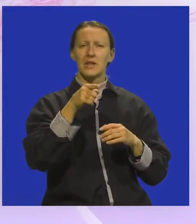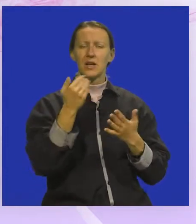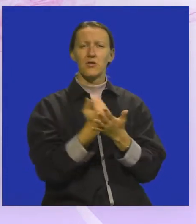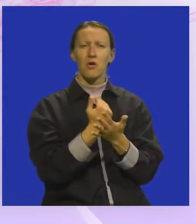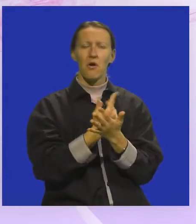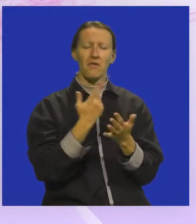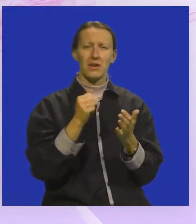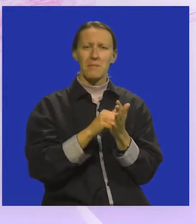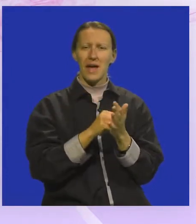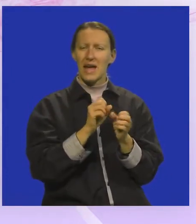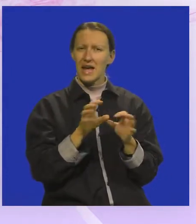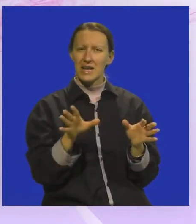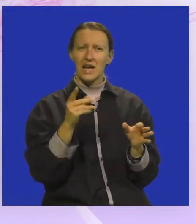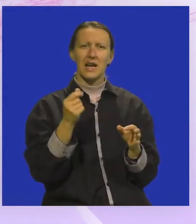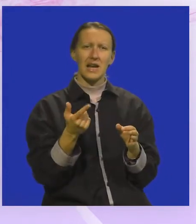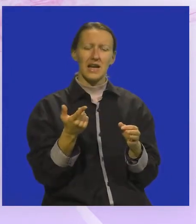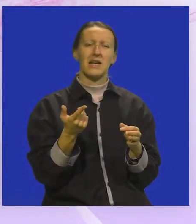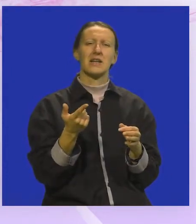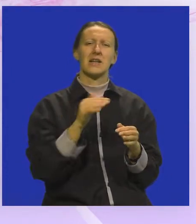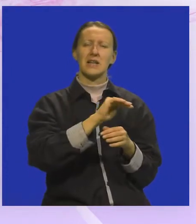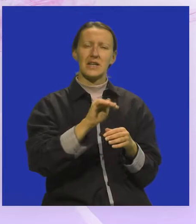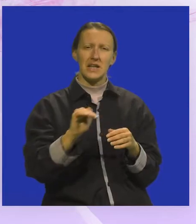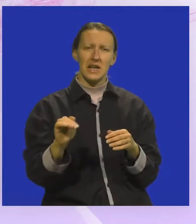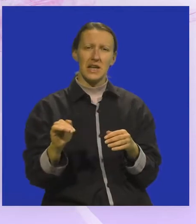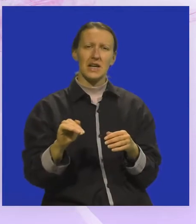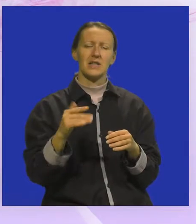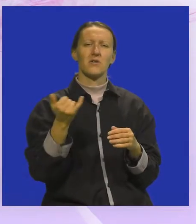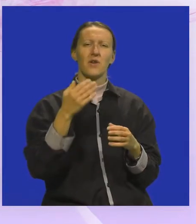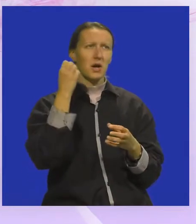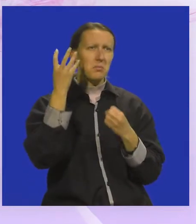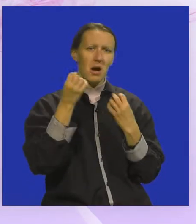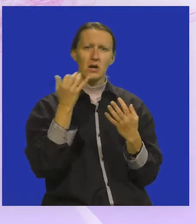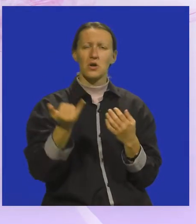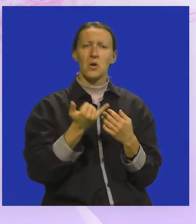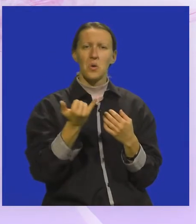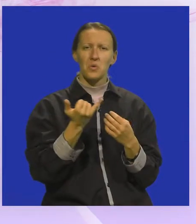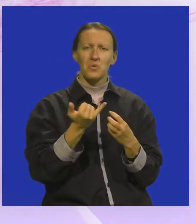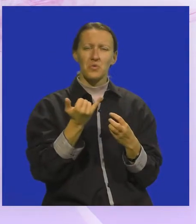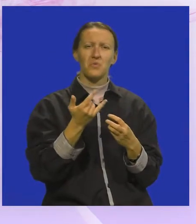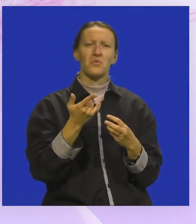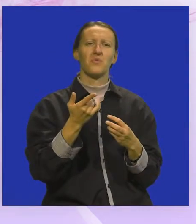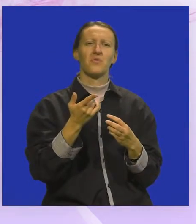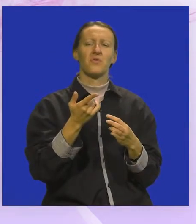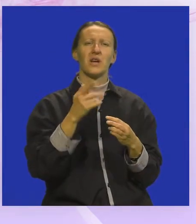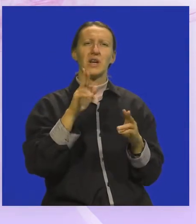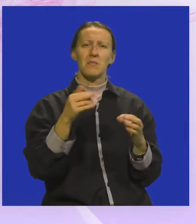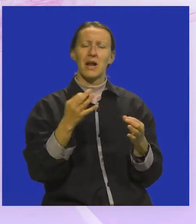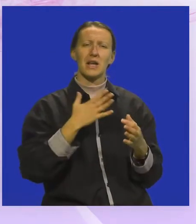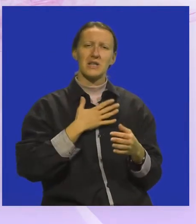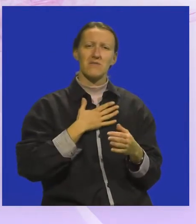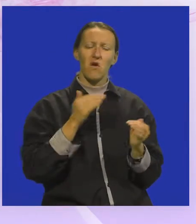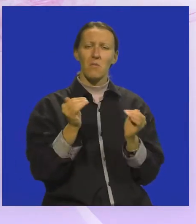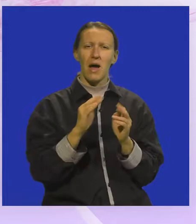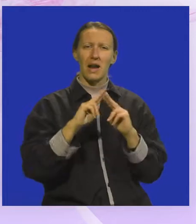novih medija jer djeca će uvijek maštati, uvijek će imati neki svoj